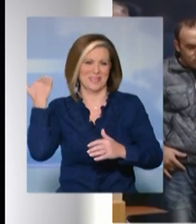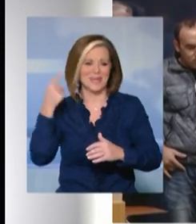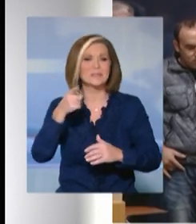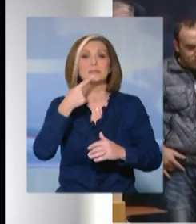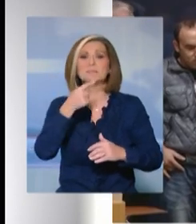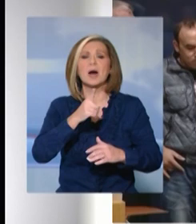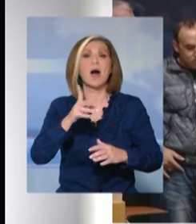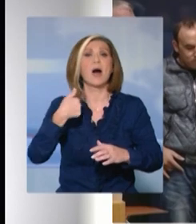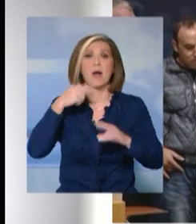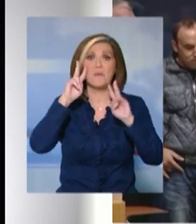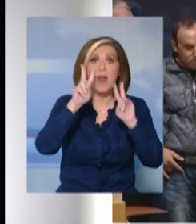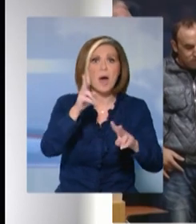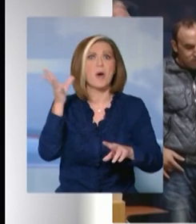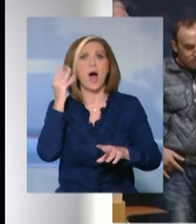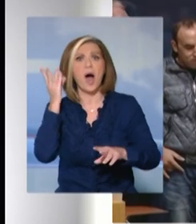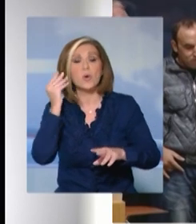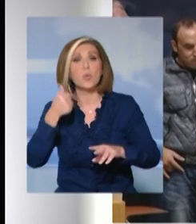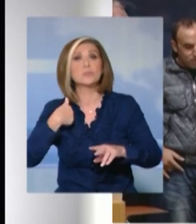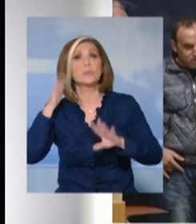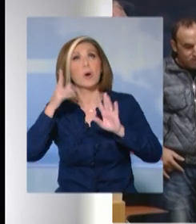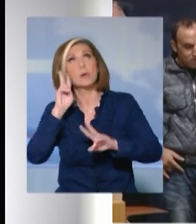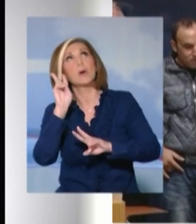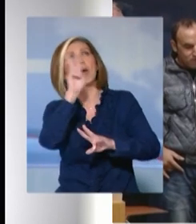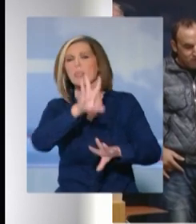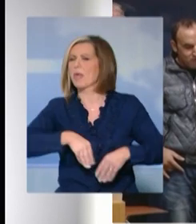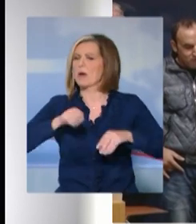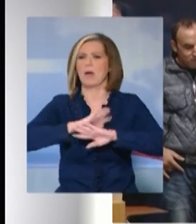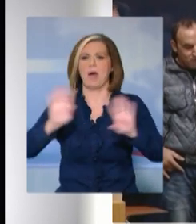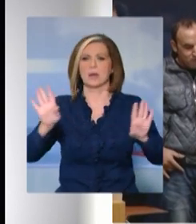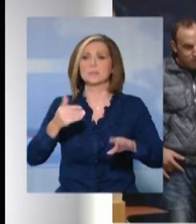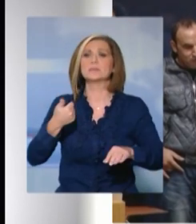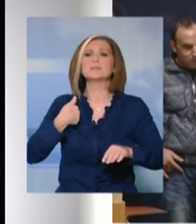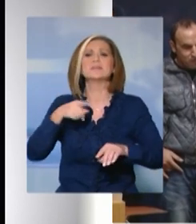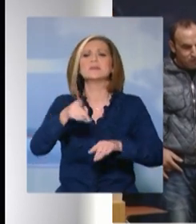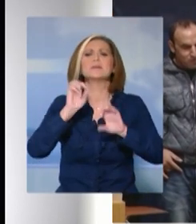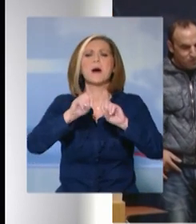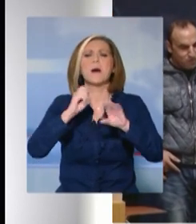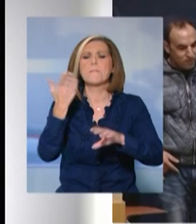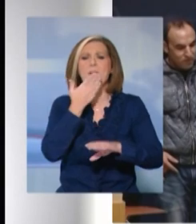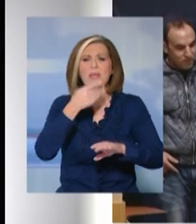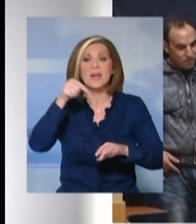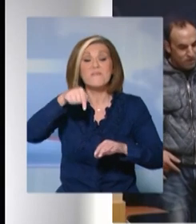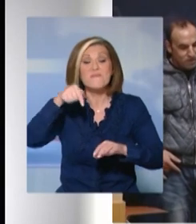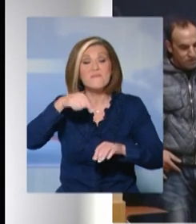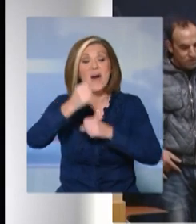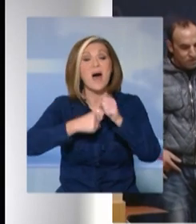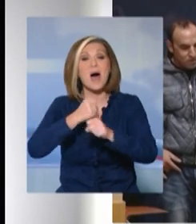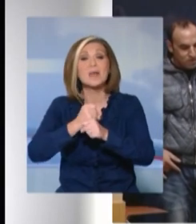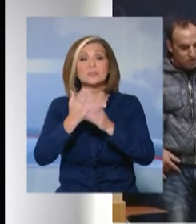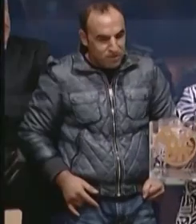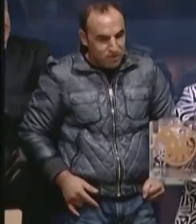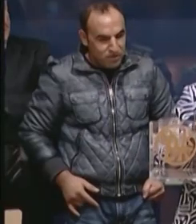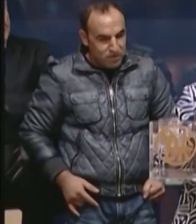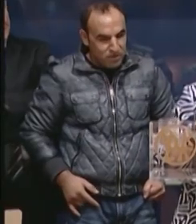δεν χρειάζεται να βλέπεις και να ακούς για να κοιτάζεις ψηλά. Οι εκπαιδευόμενοι μας που πολλοί από αυτούς που φοιτούν φέτος και είναι και